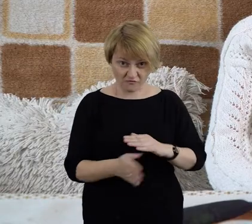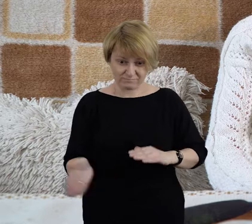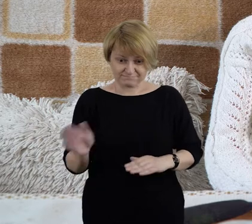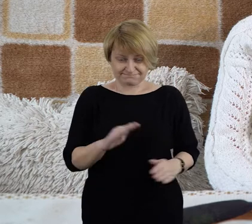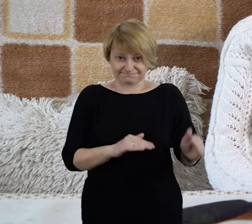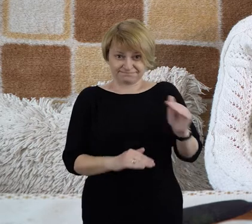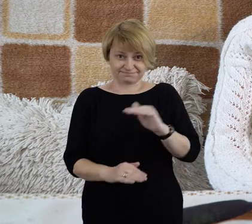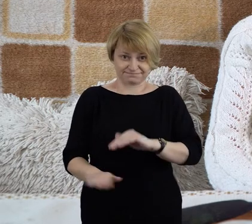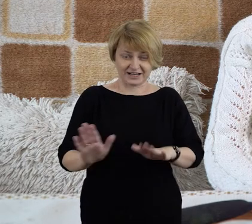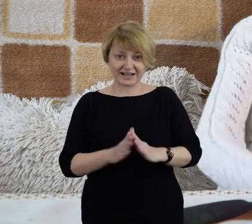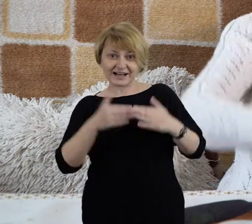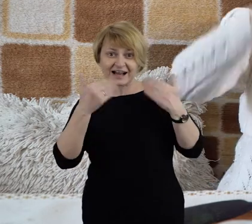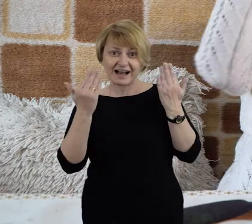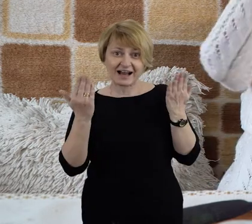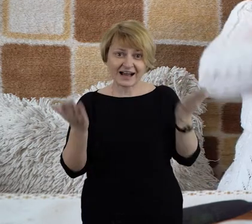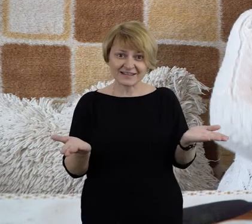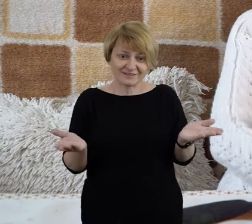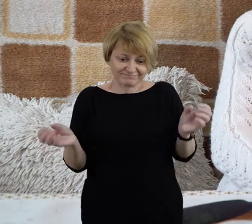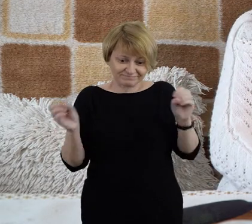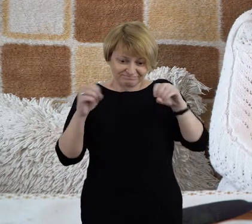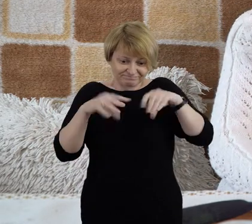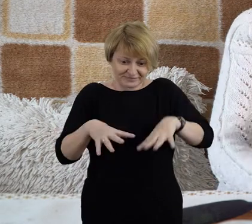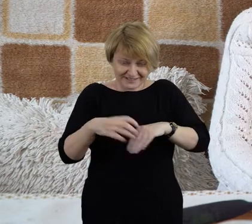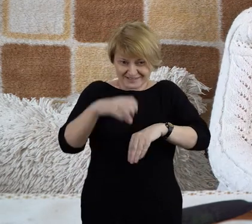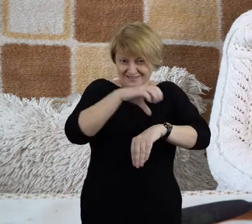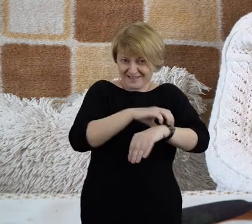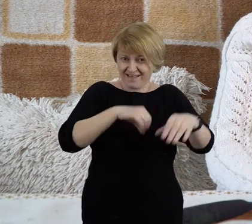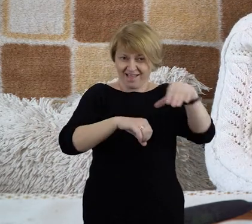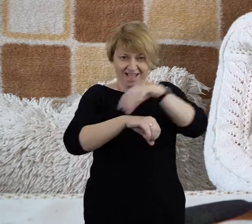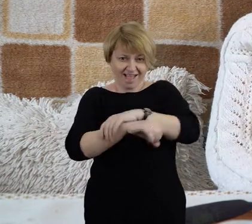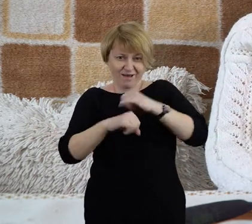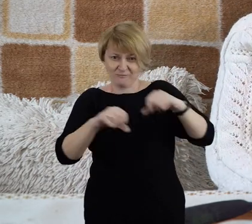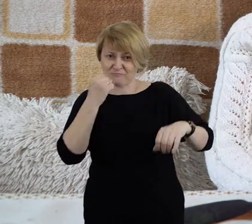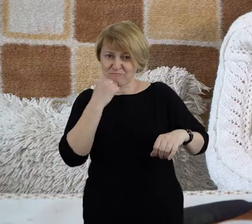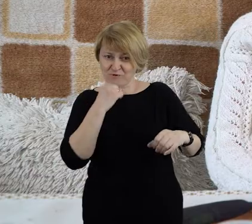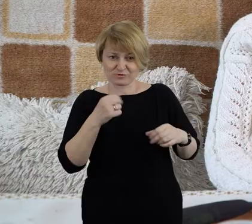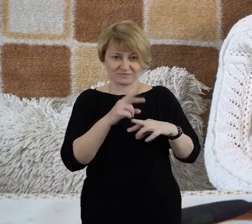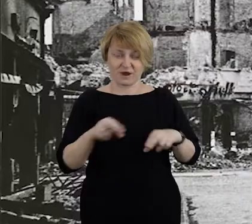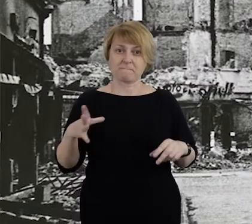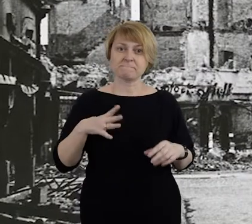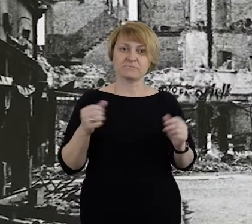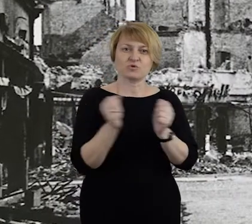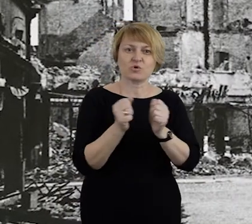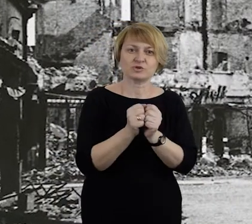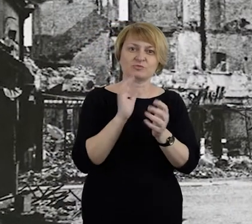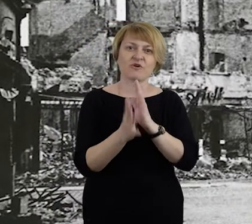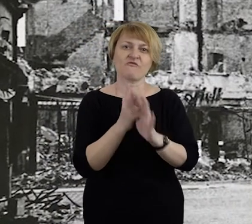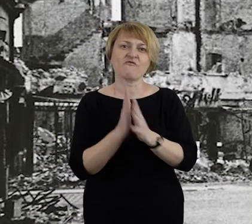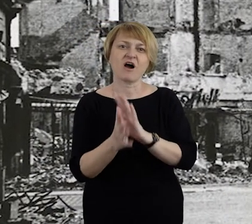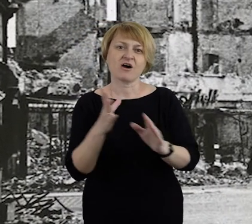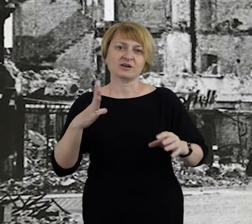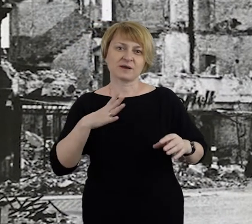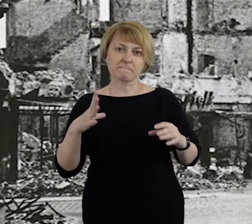Przykrył gazetami, nasypał na to skarpetek czy czegoś tam i jakichś butów. To była zima, wojna.